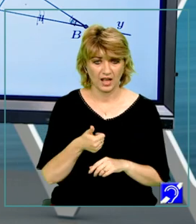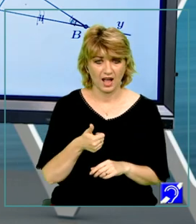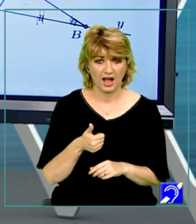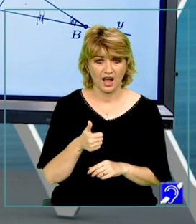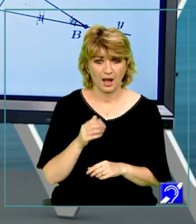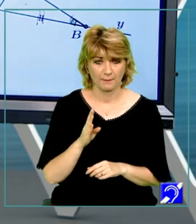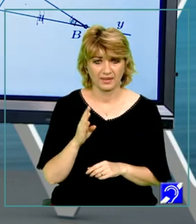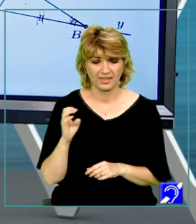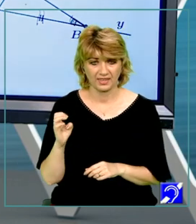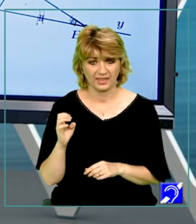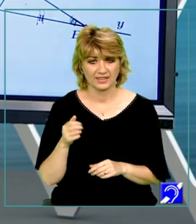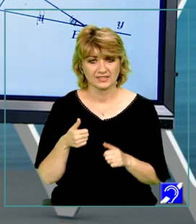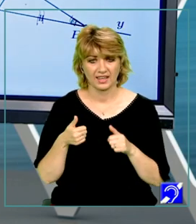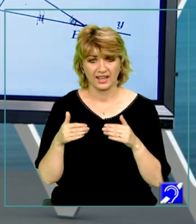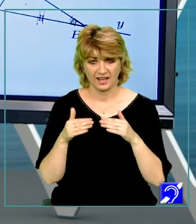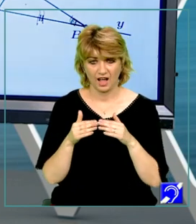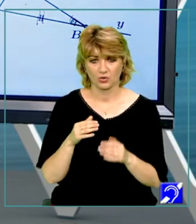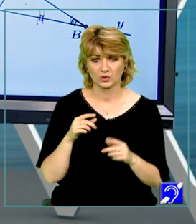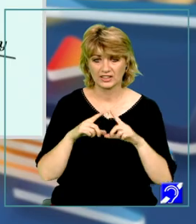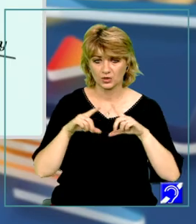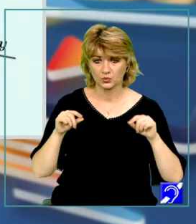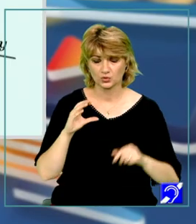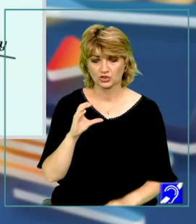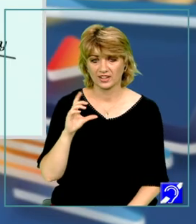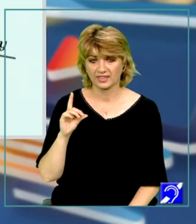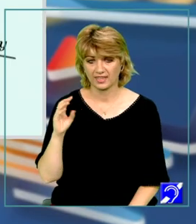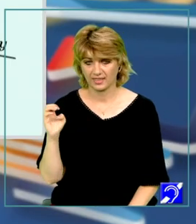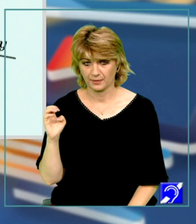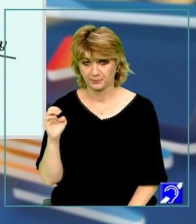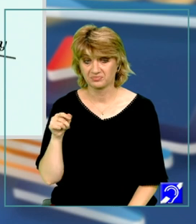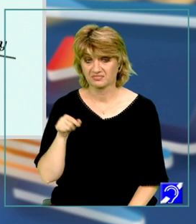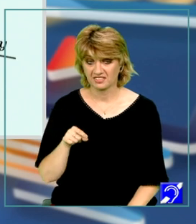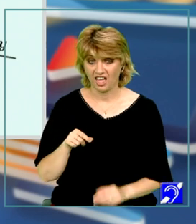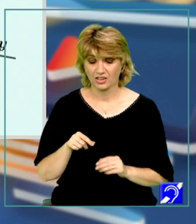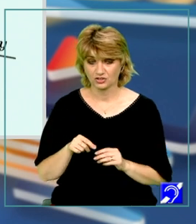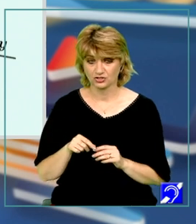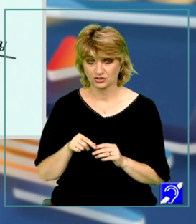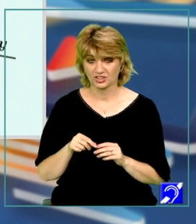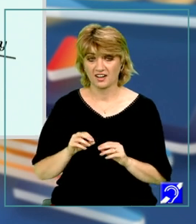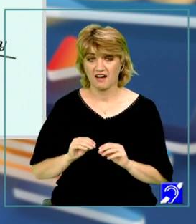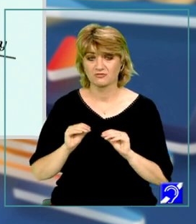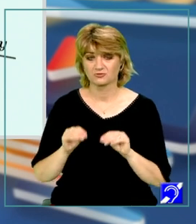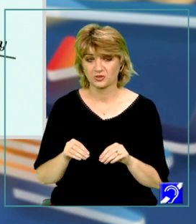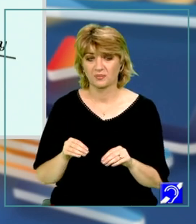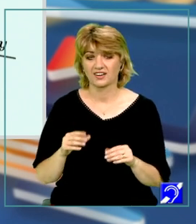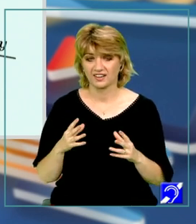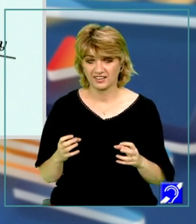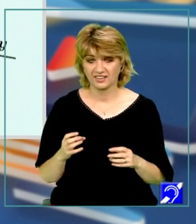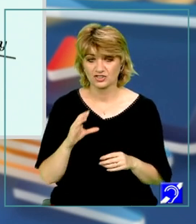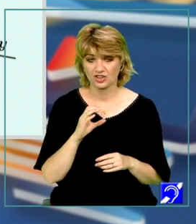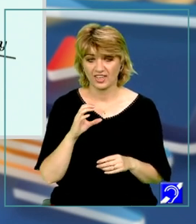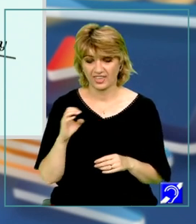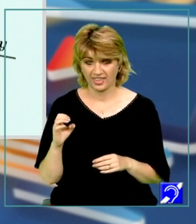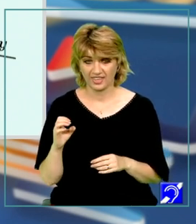E este congruent cu triunghiul C, D, E. Și de aici deducem că C, E